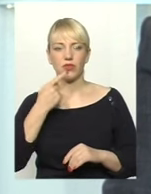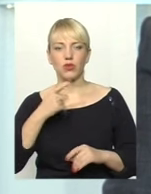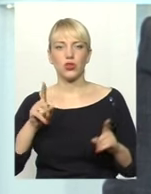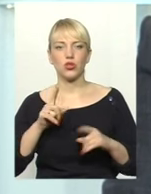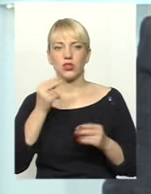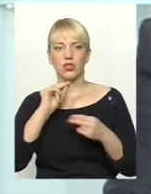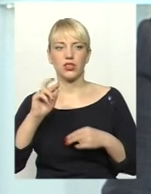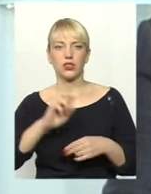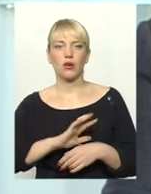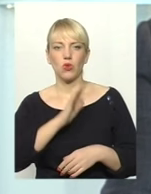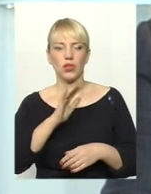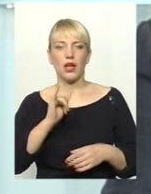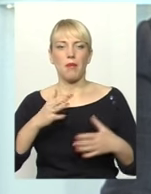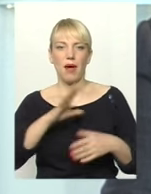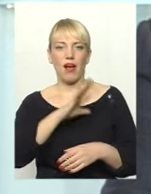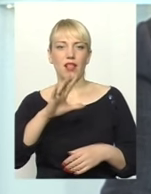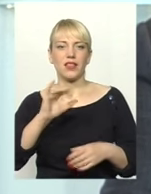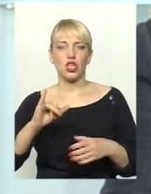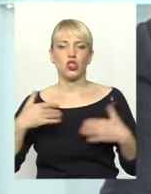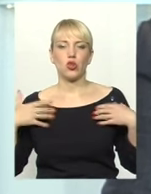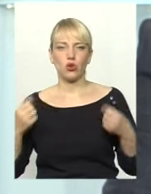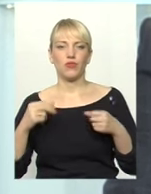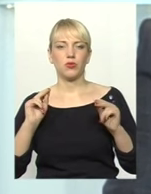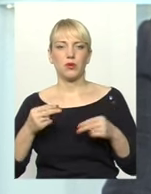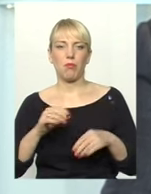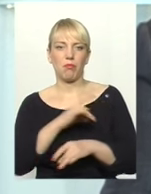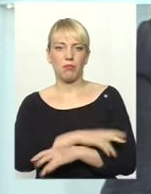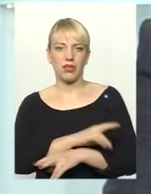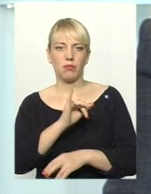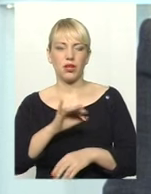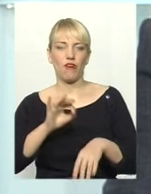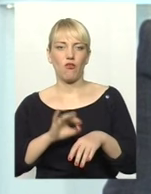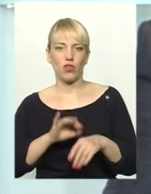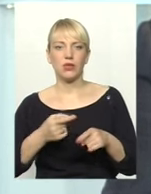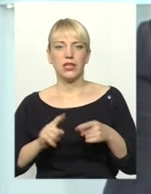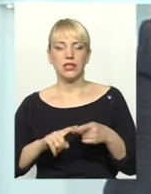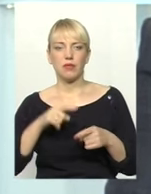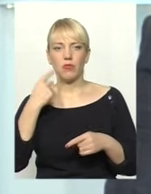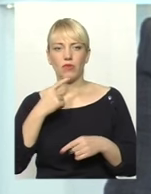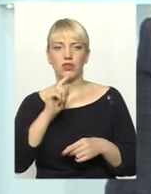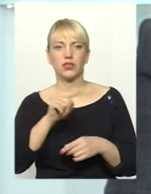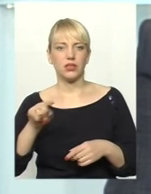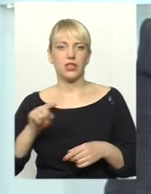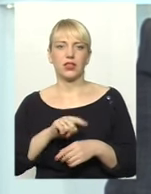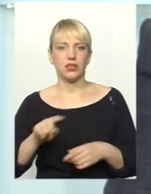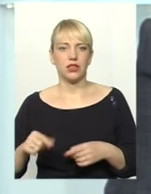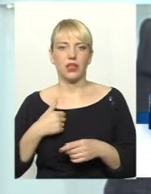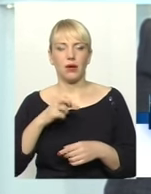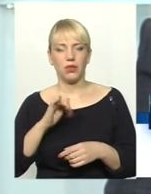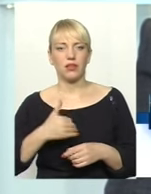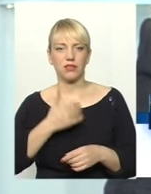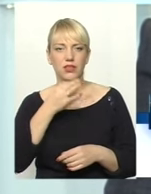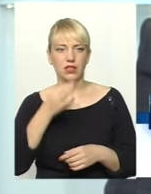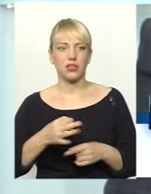краще бути багатим і здоровим, чим бідним і хворим. Сьогоднішня передача може перетворитися те, те, те, те. Я хотів би сказати, ми